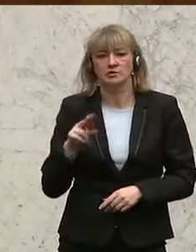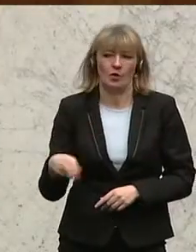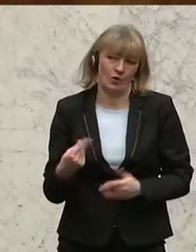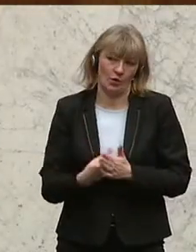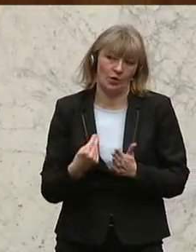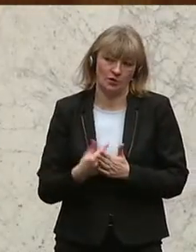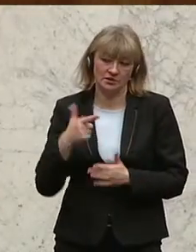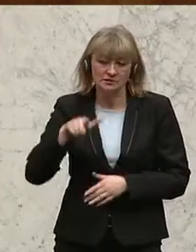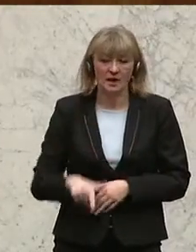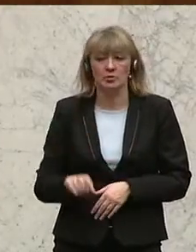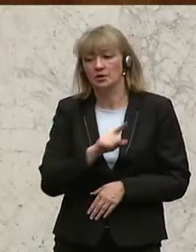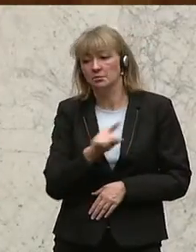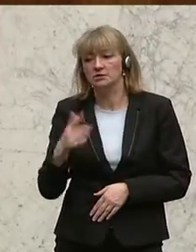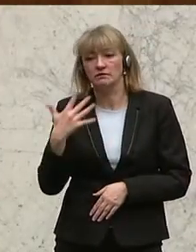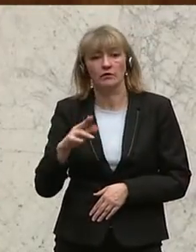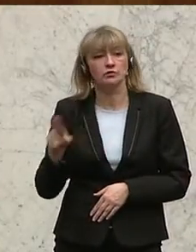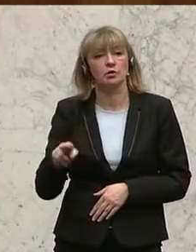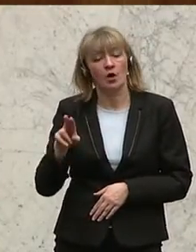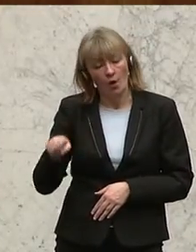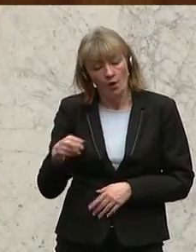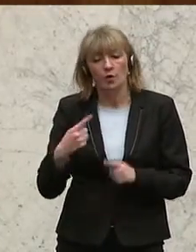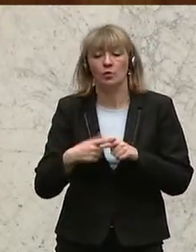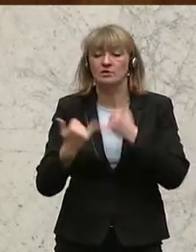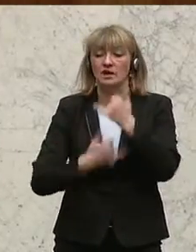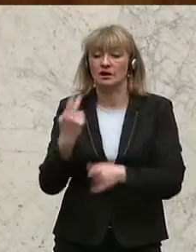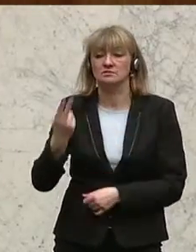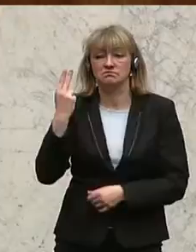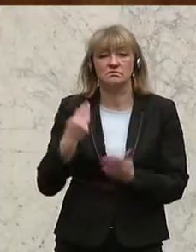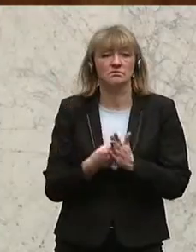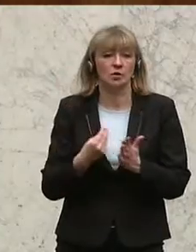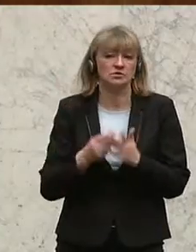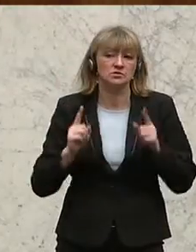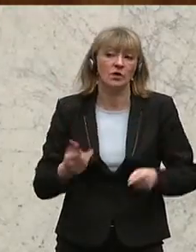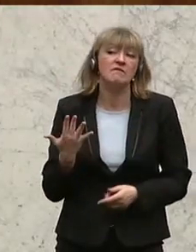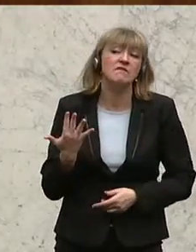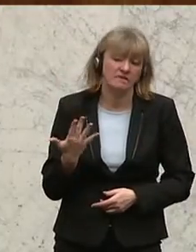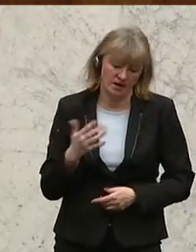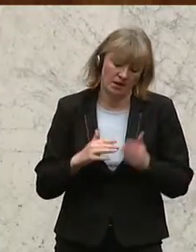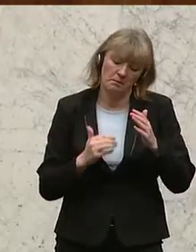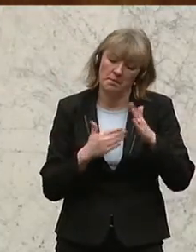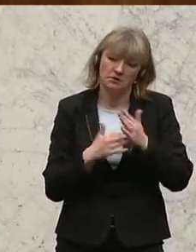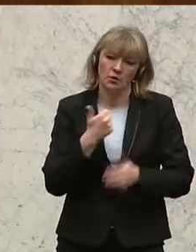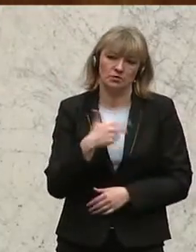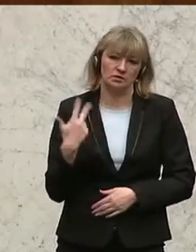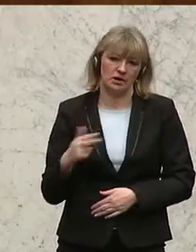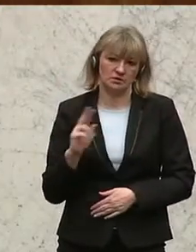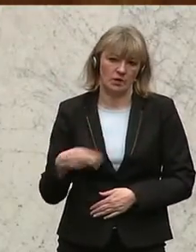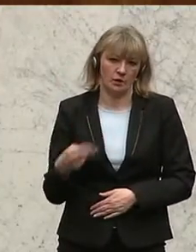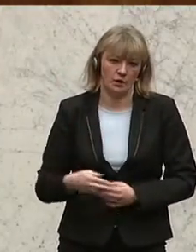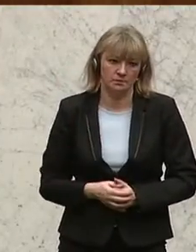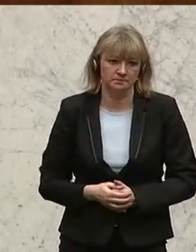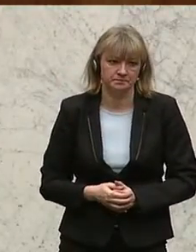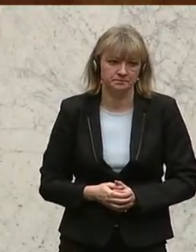kosten für zwei Monate bis zu 50 Euro. Und die Jahres-Vignette maximal 130 Euro.